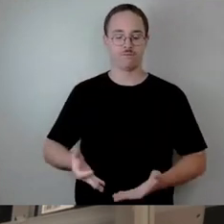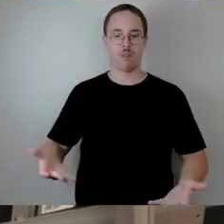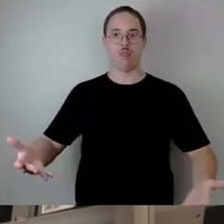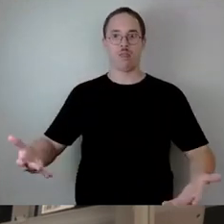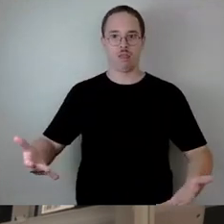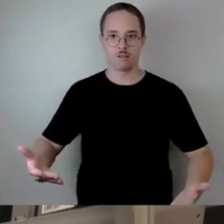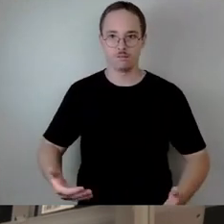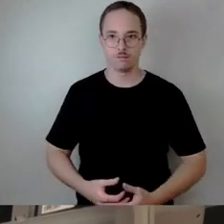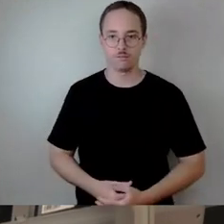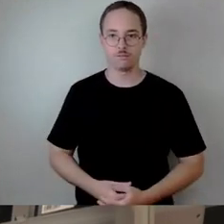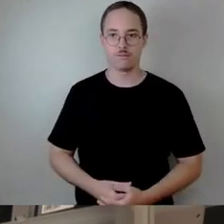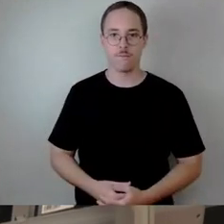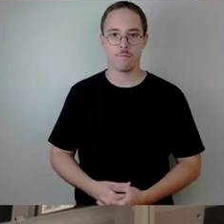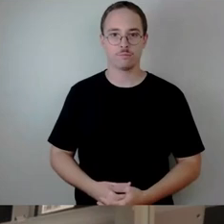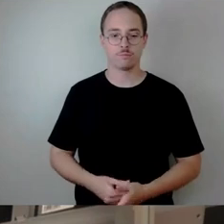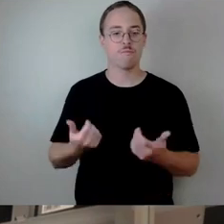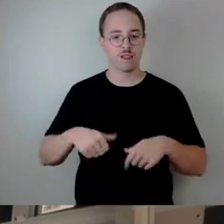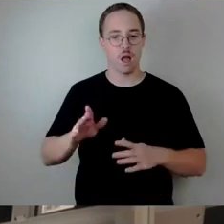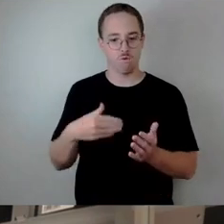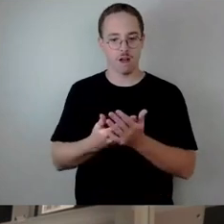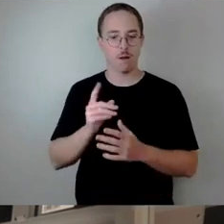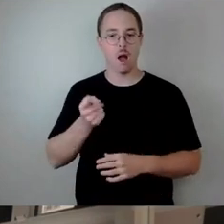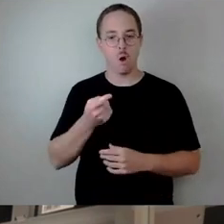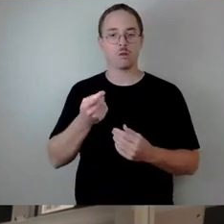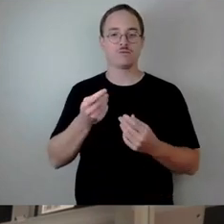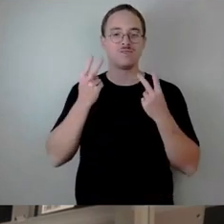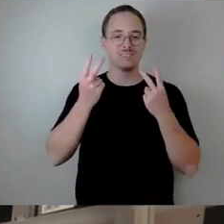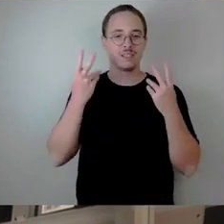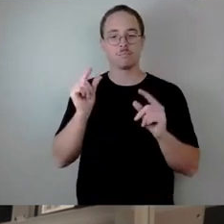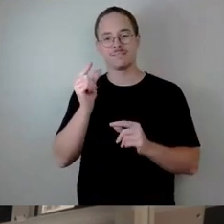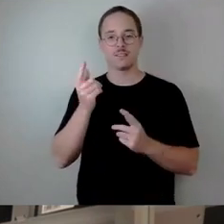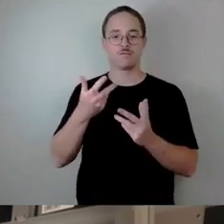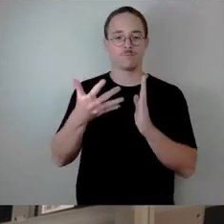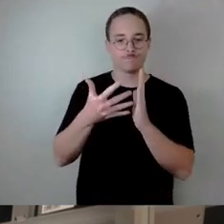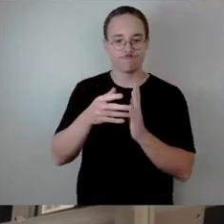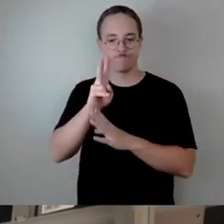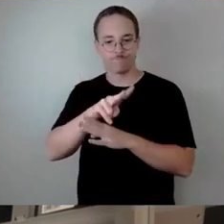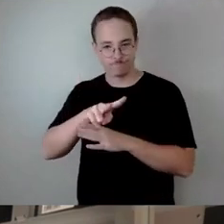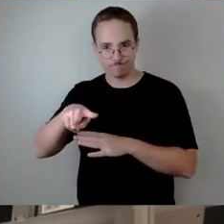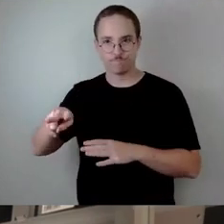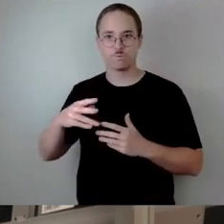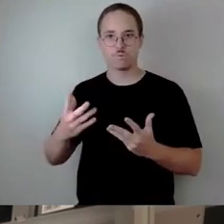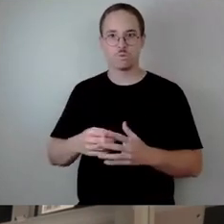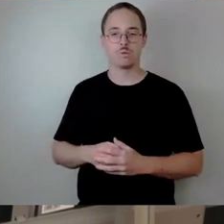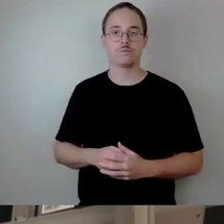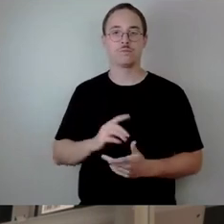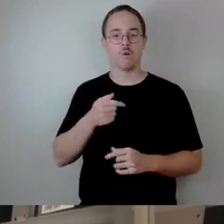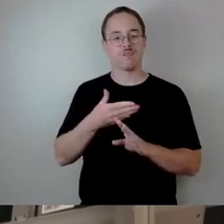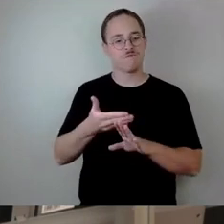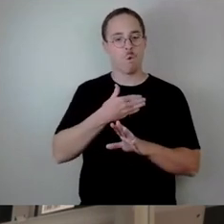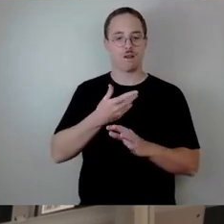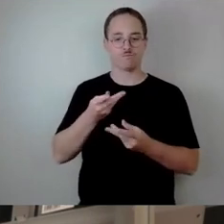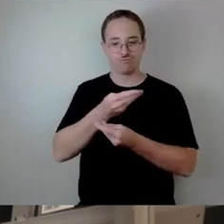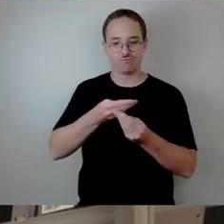Pflichtaufgaben und da bedarf es auch ein Stück weit eines Monitorings, eines Controllings und auch ein gewisses Forecasting, damit man eine Idee hat,